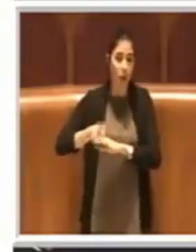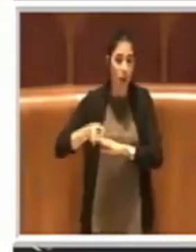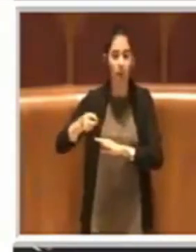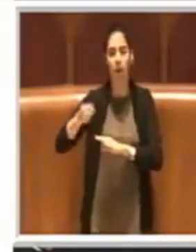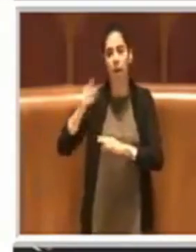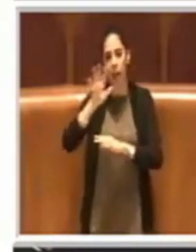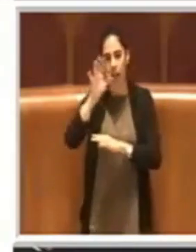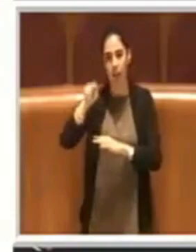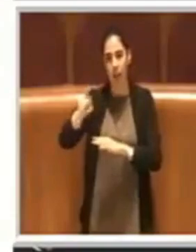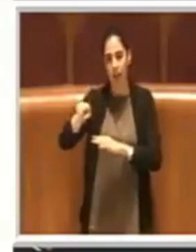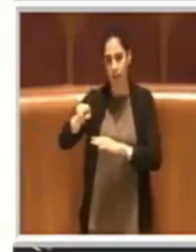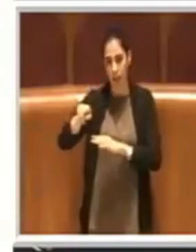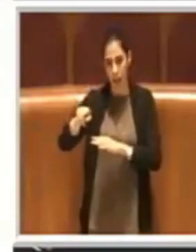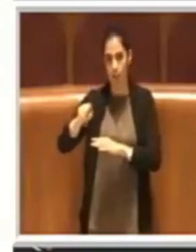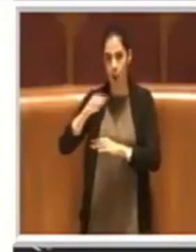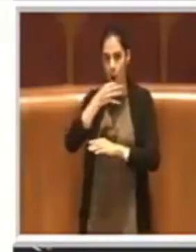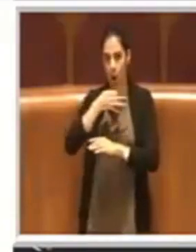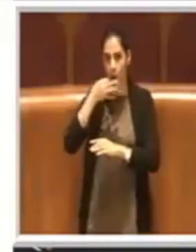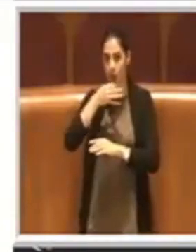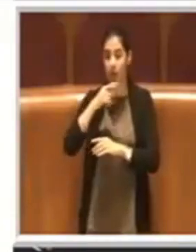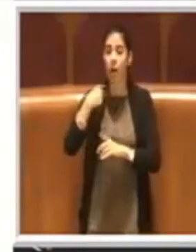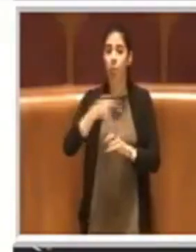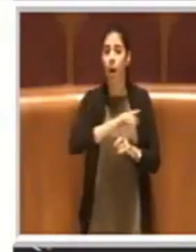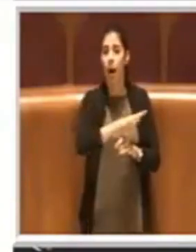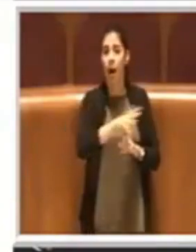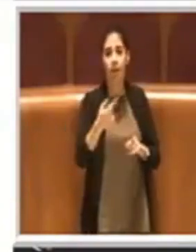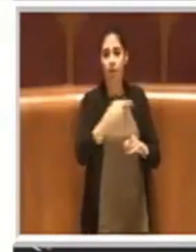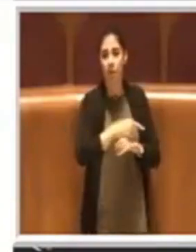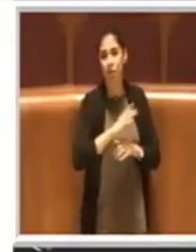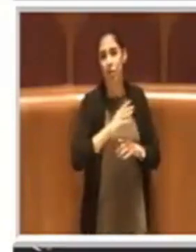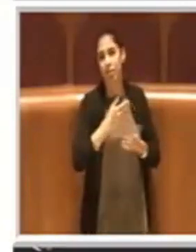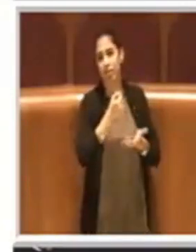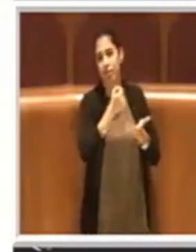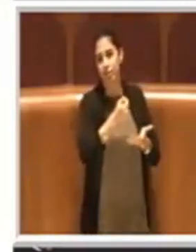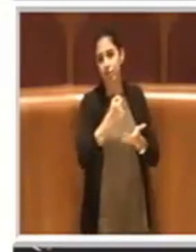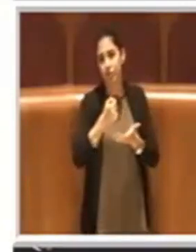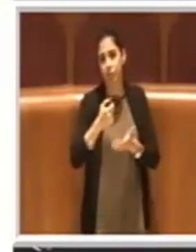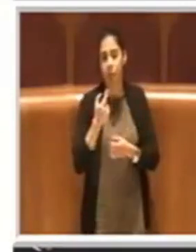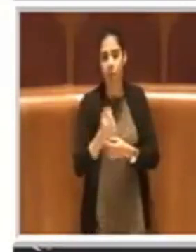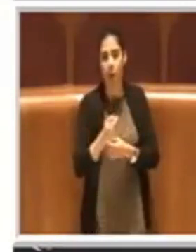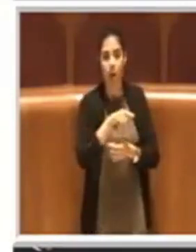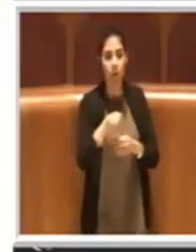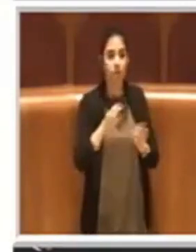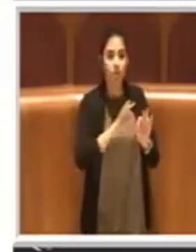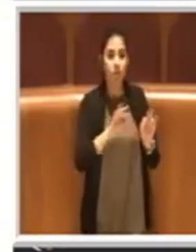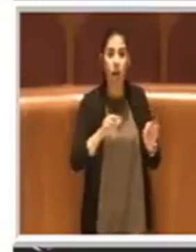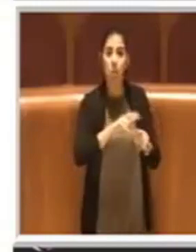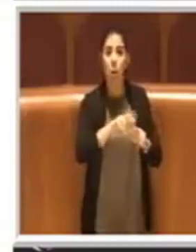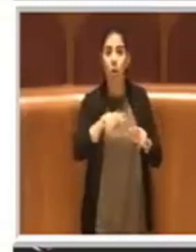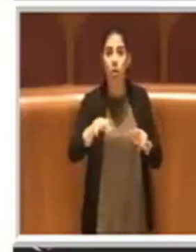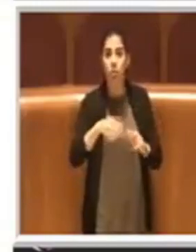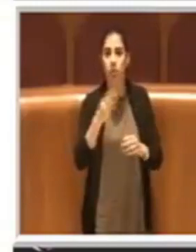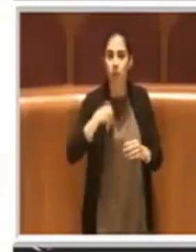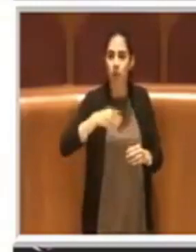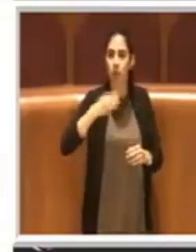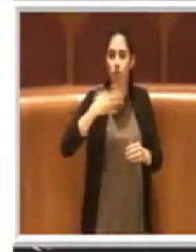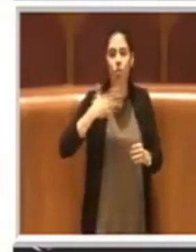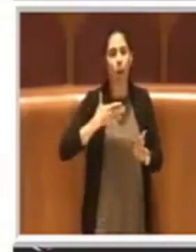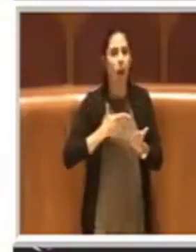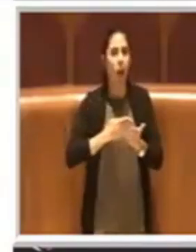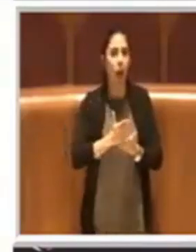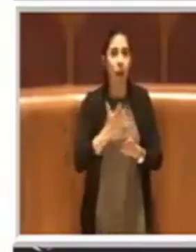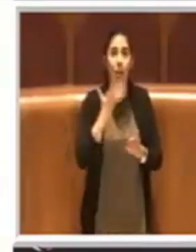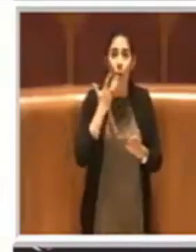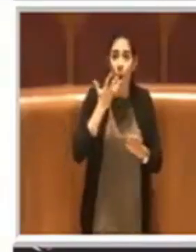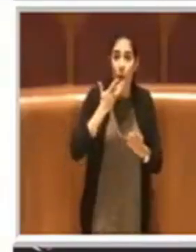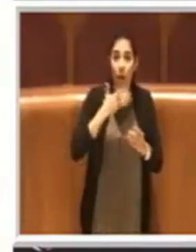hanno molti pochi, municipi che continuano da anni a chiedere di poter fare delle determinate cose e che